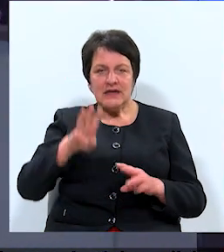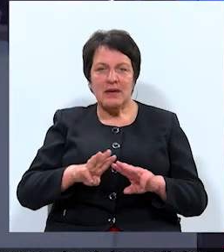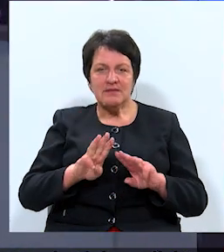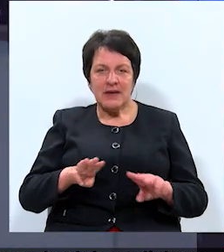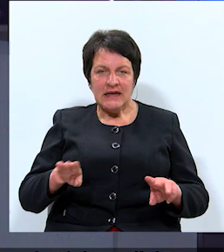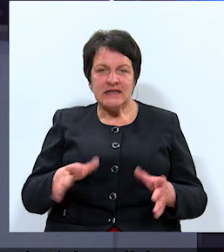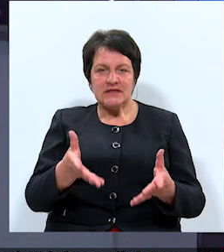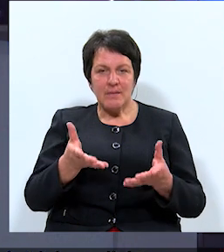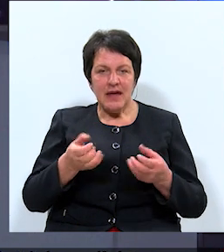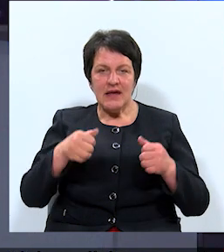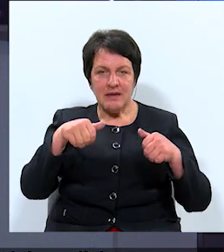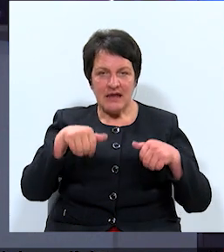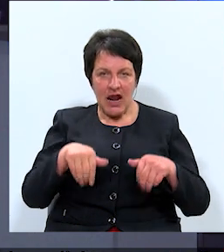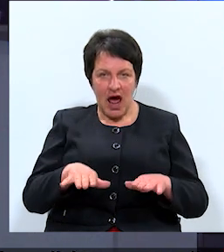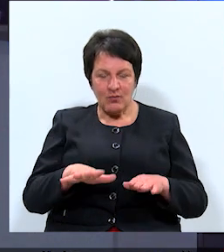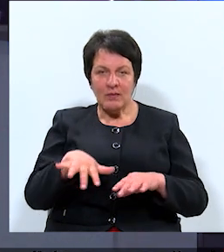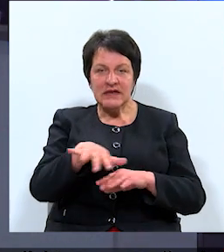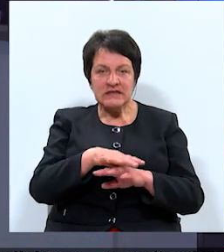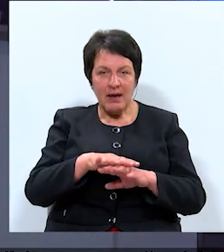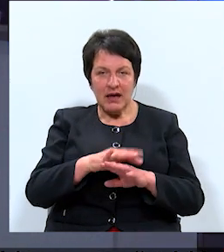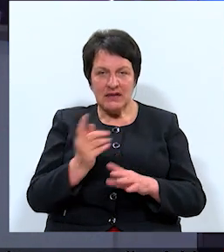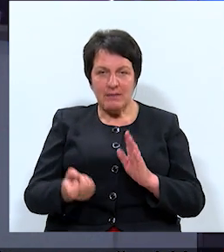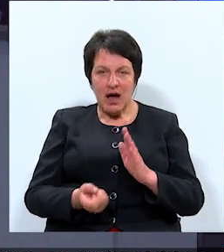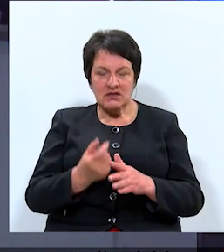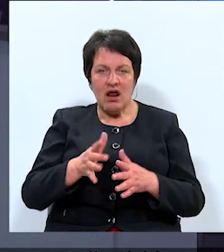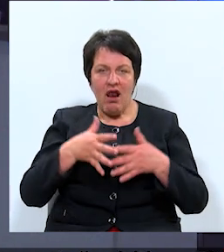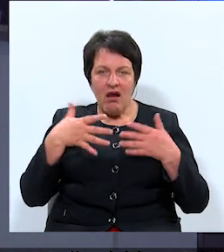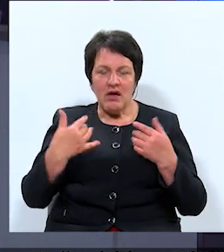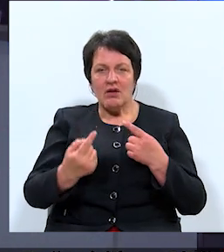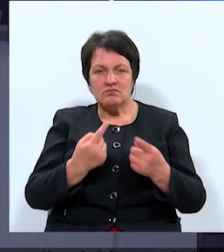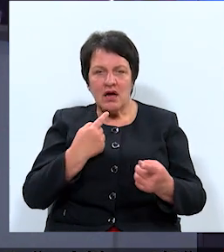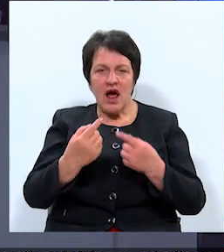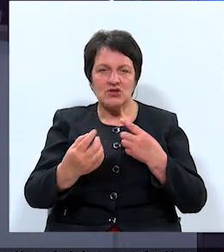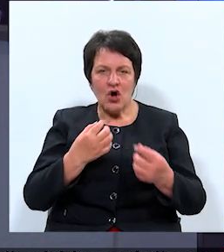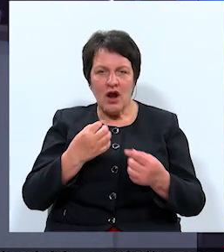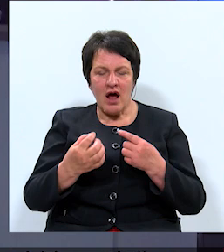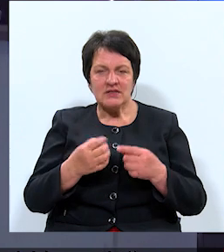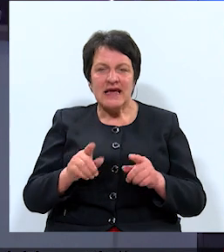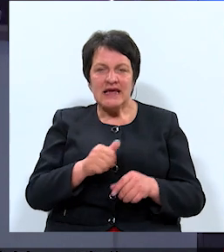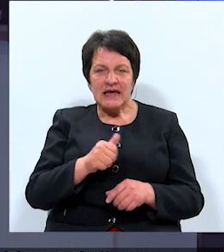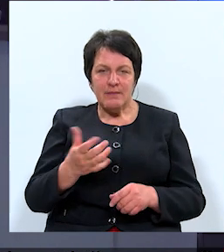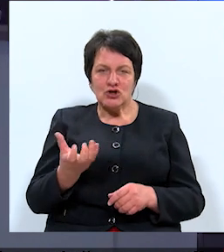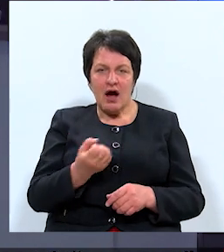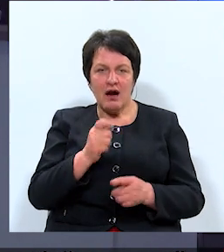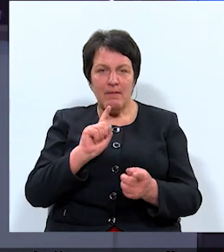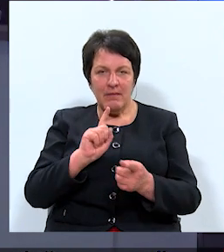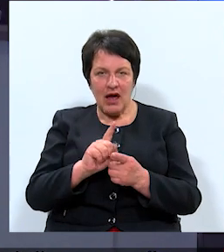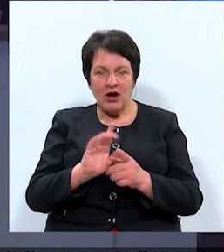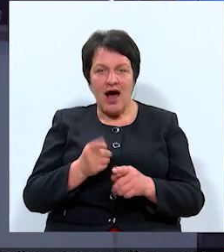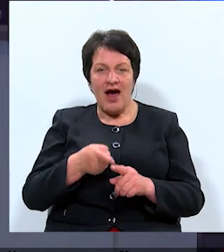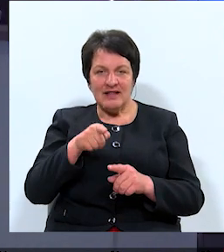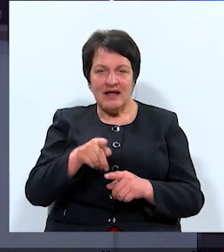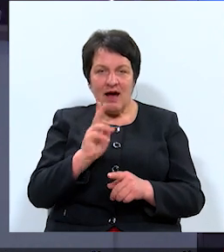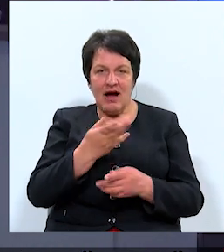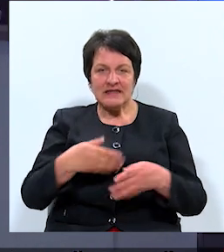pieņem tie lēmumi sabiedrībā izraisīja lielu rezonanci, ir tīpaši ar pieju, ka tie, kas